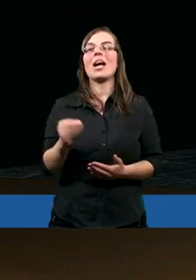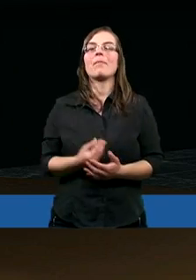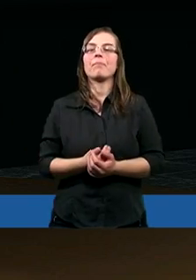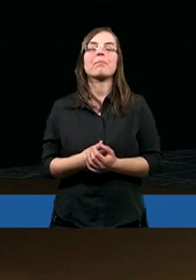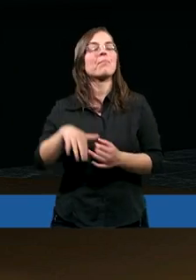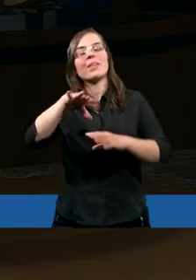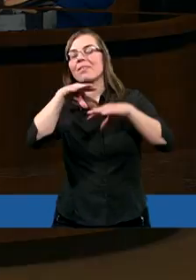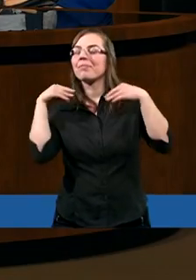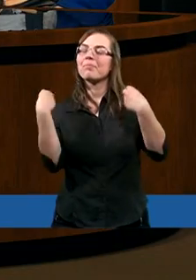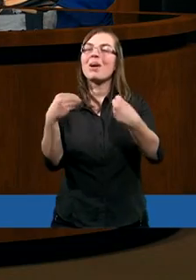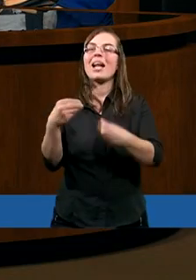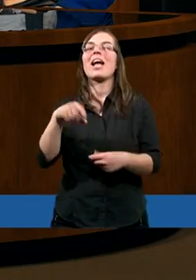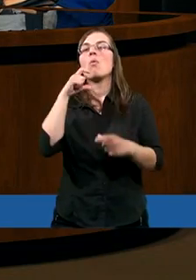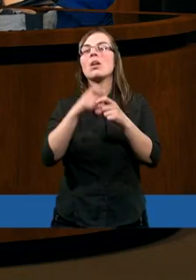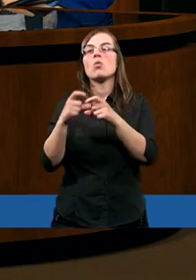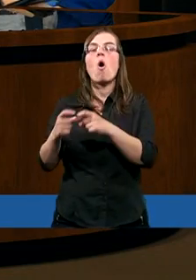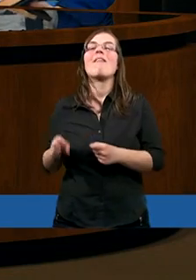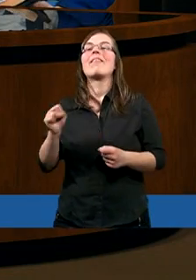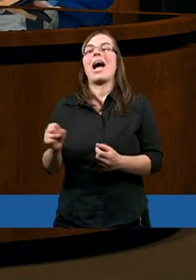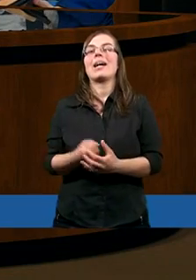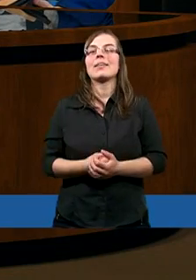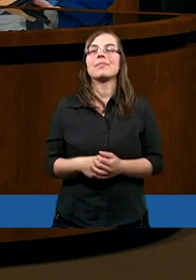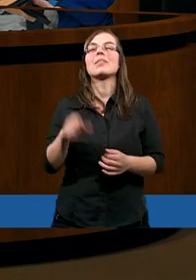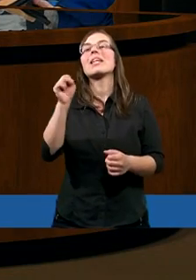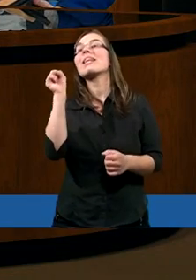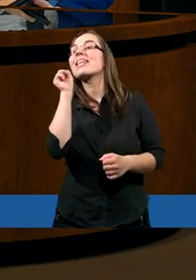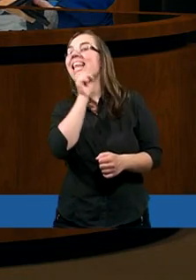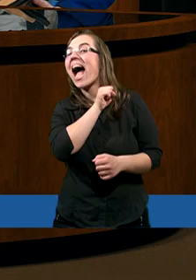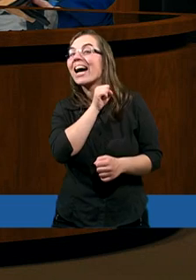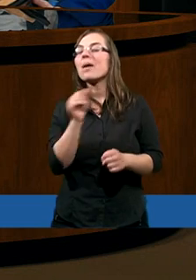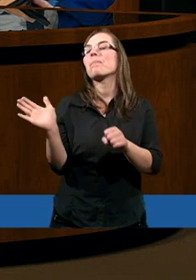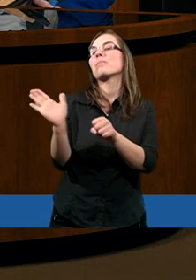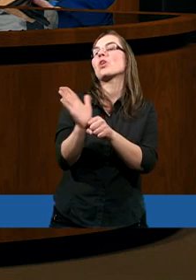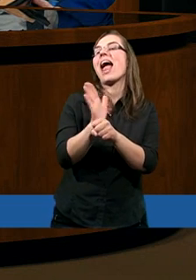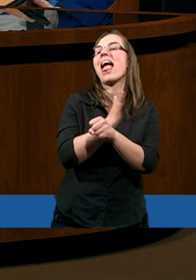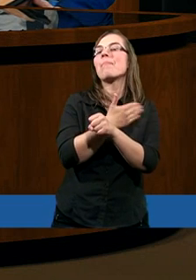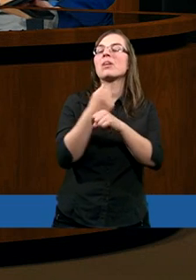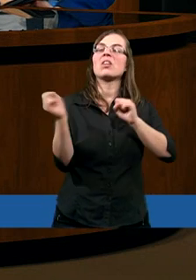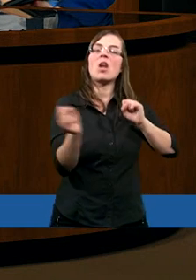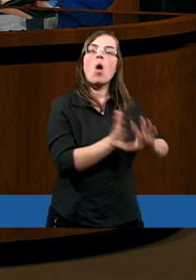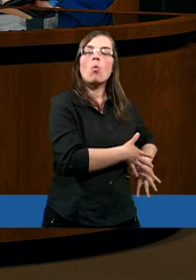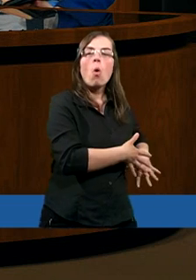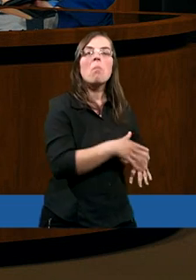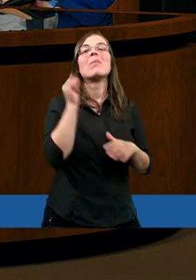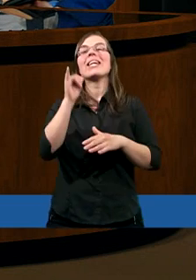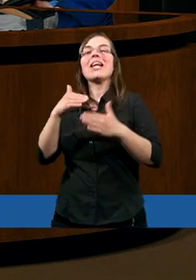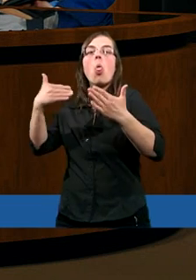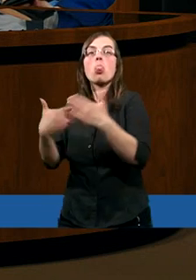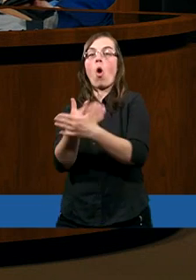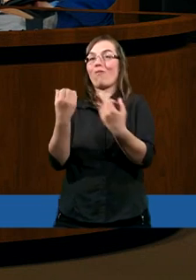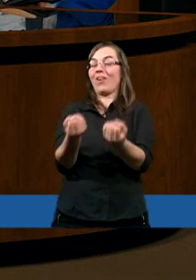Zobaczcie, jakie piękne słowa, jednocześnie trudne też. Stare przeminęło, wszystko stało się nowe.